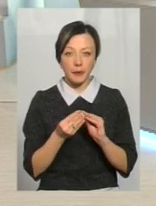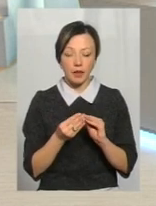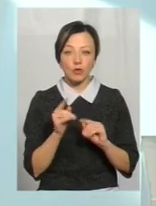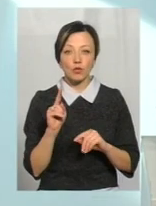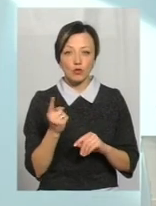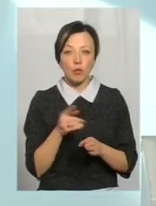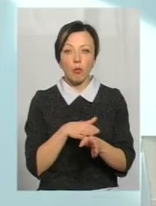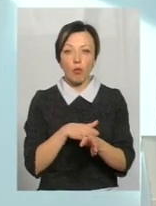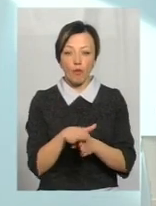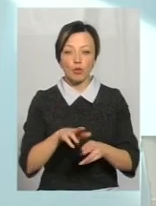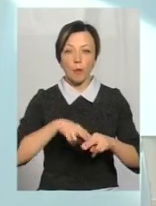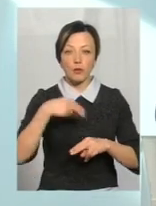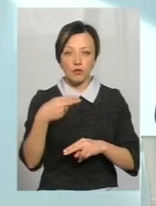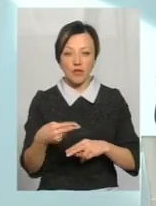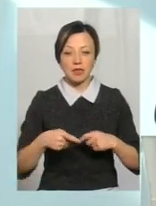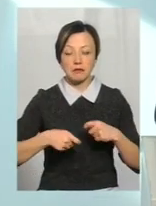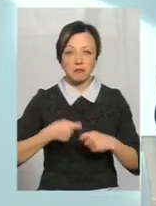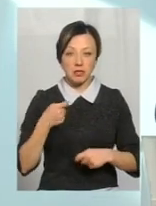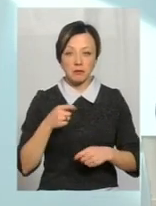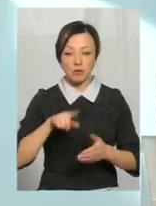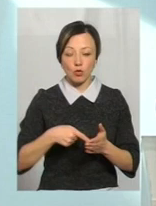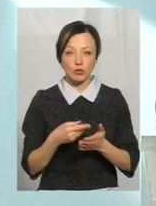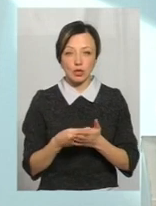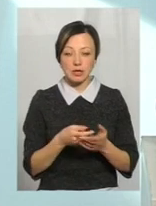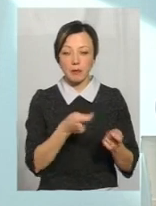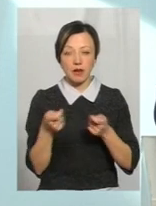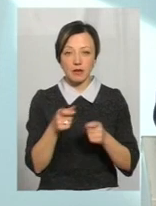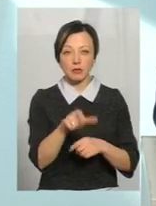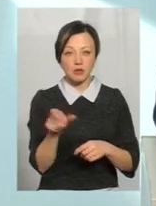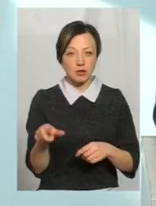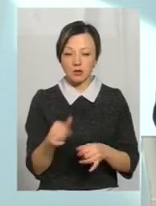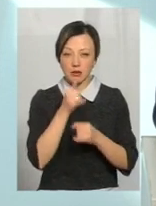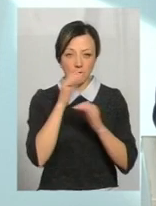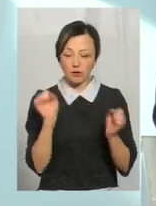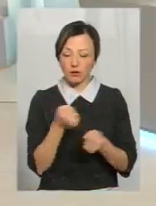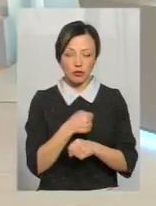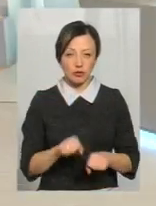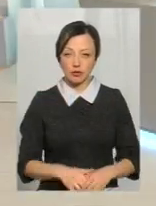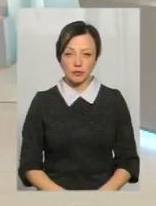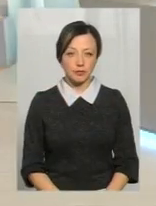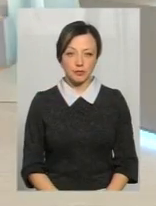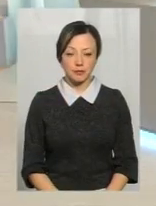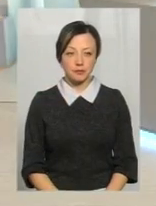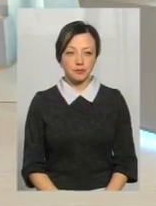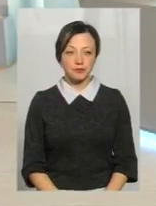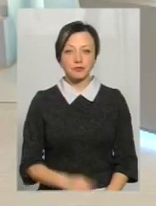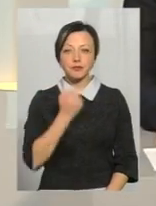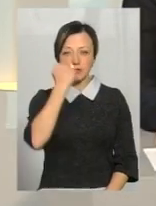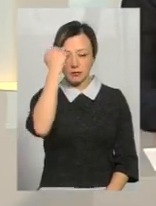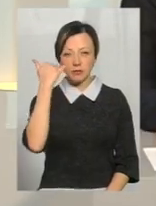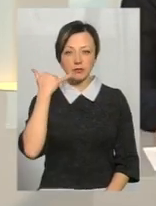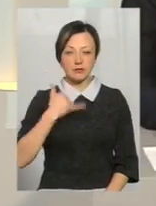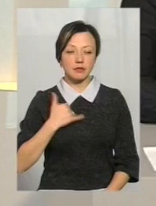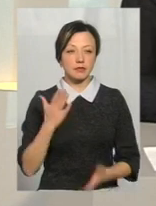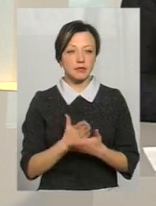тому що повністю компенсувати збитки міського бюджету за перевезення пасажирів пільгових категорій, міський бюджет не потягне. Дякую. У нас є на зв